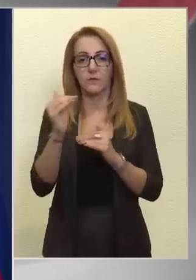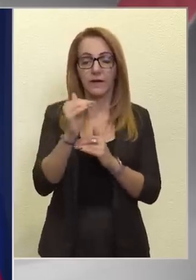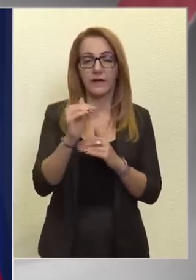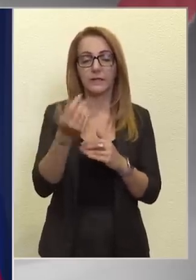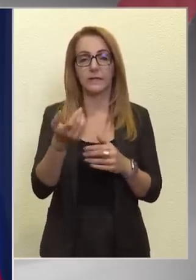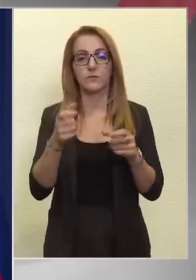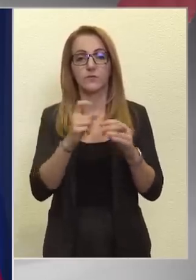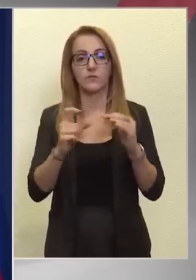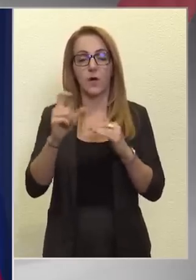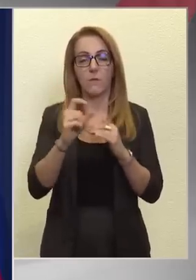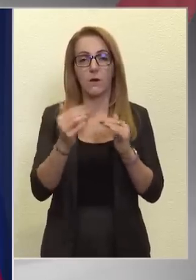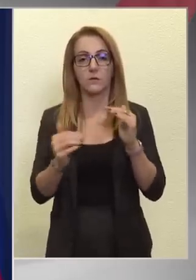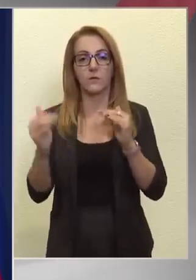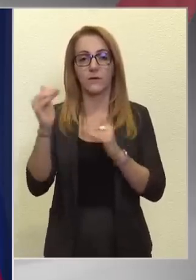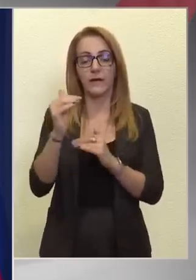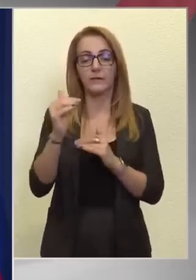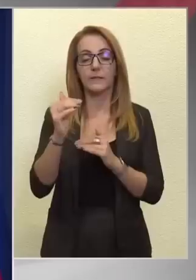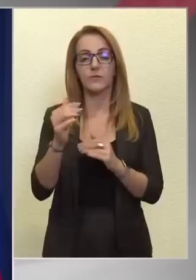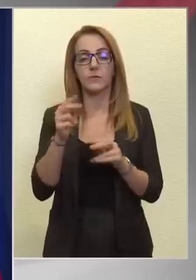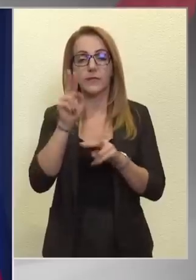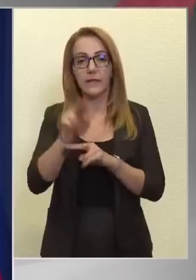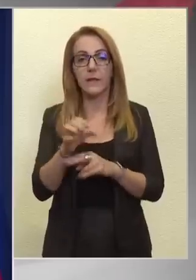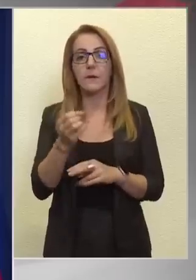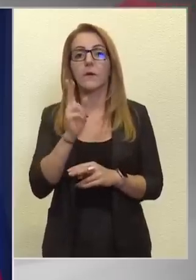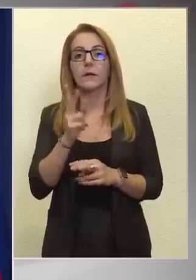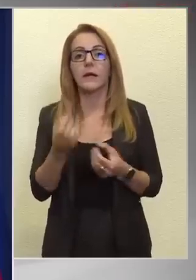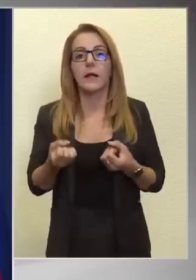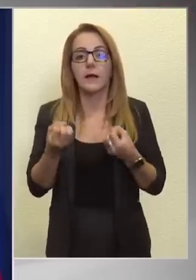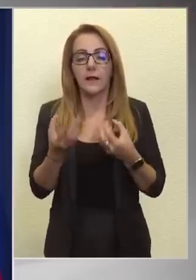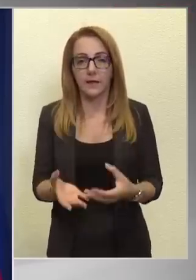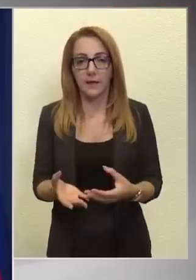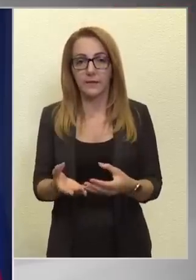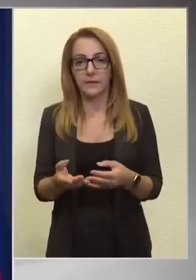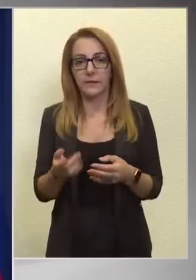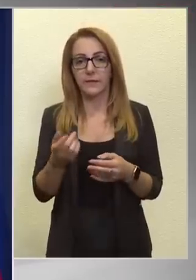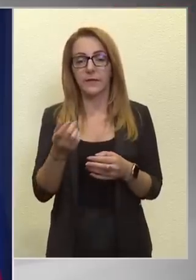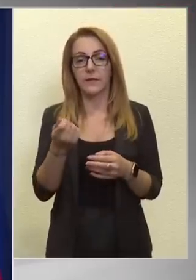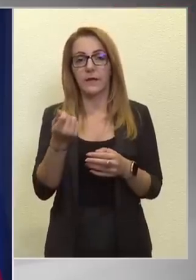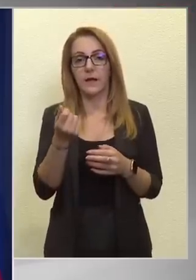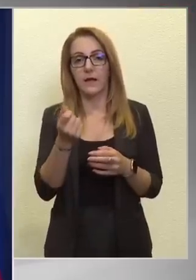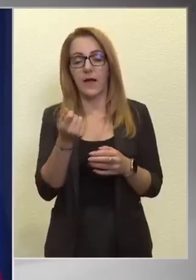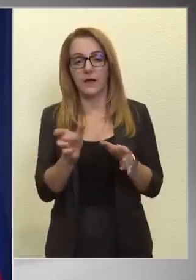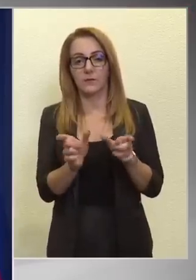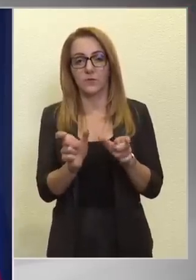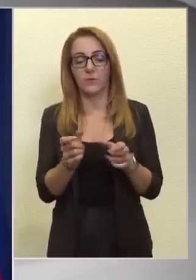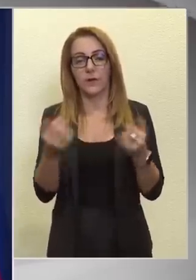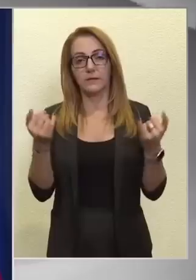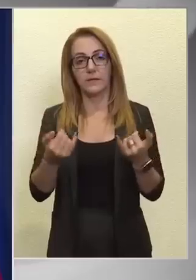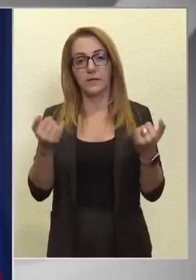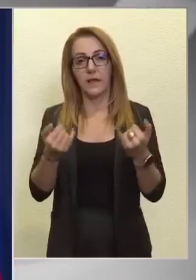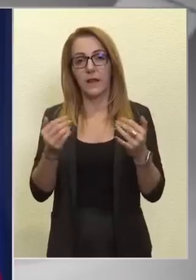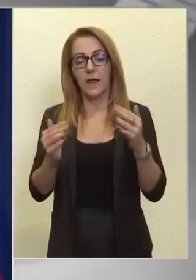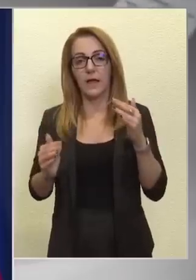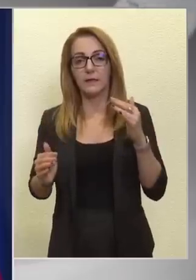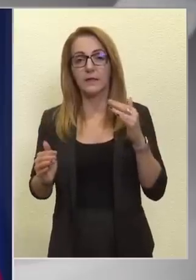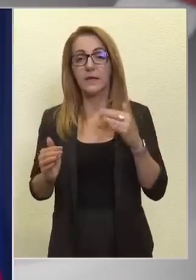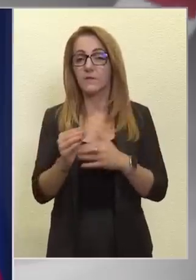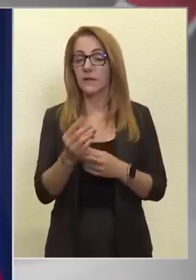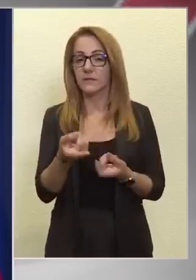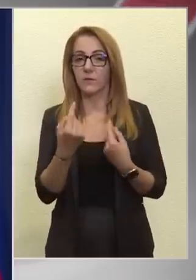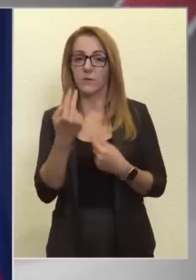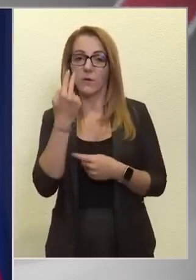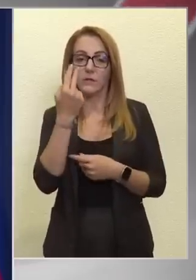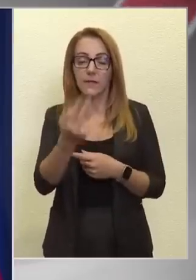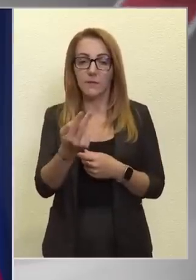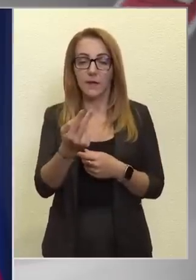tekintetében mikor kell elengednünk az ársakákat. Hát jelenleg az inflációban nem látjuk